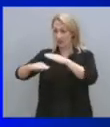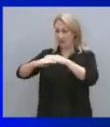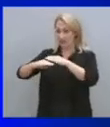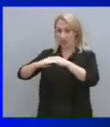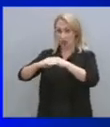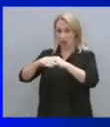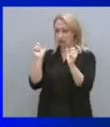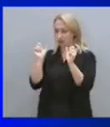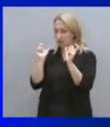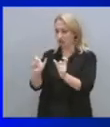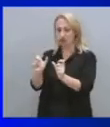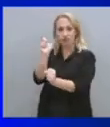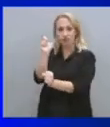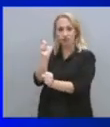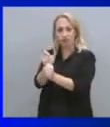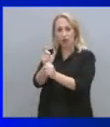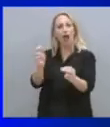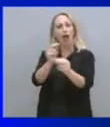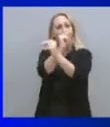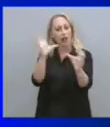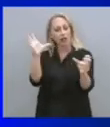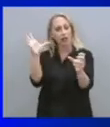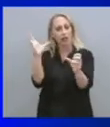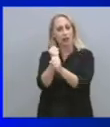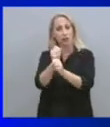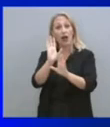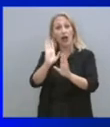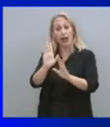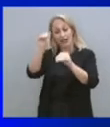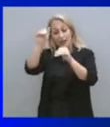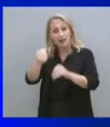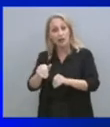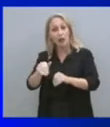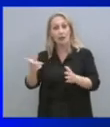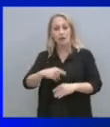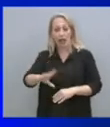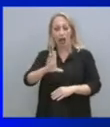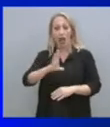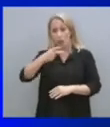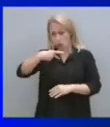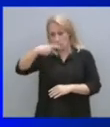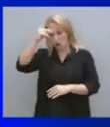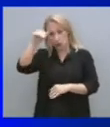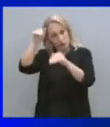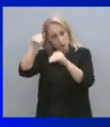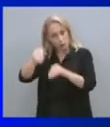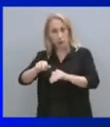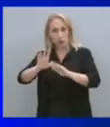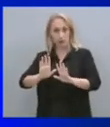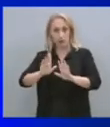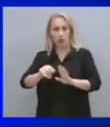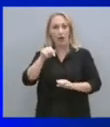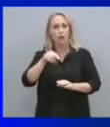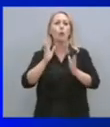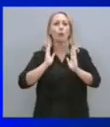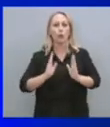με αποτελεσματικότητα αλλά και με σεβασμό στα θεμελιώδη δικαιώματα, είμαστε σε θέση να το κάνουμε. Και